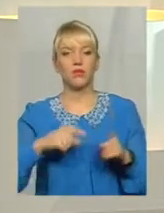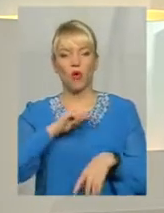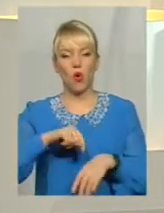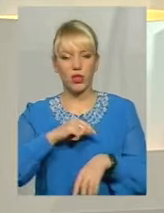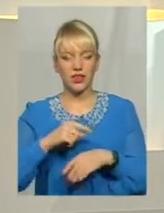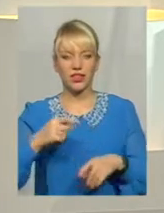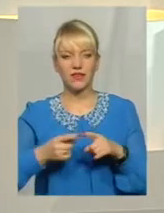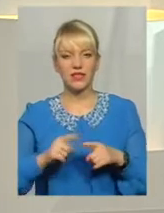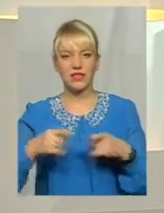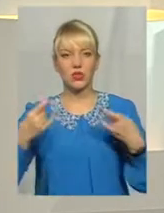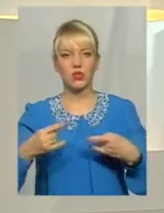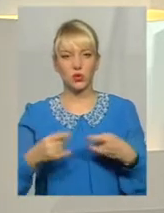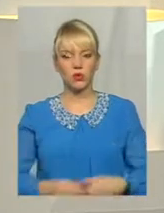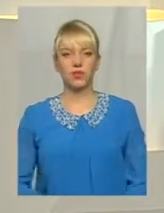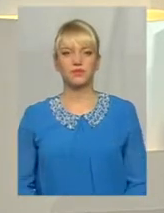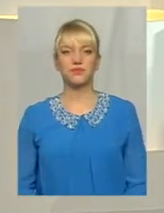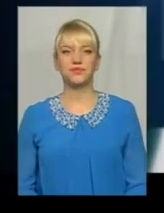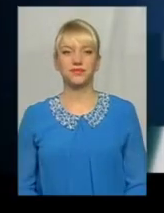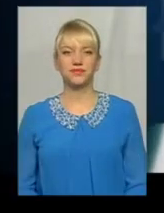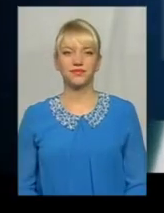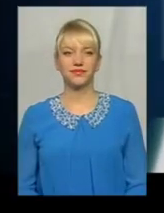студії, прологом сюжети, далі продовжимо